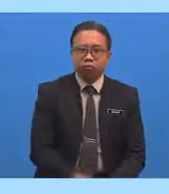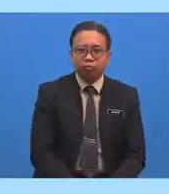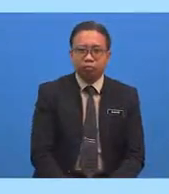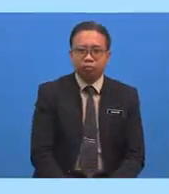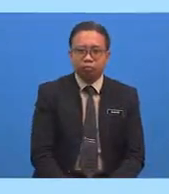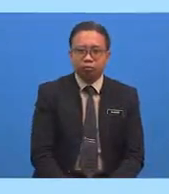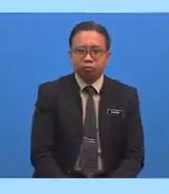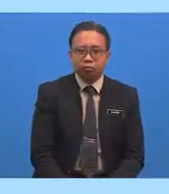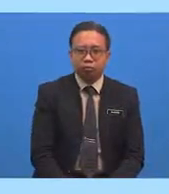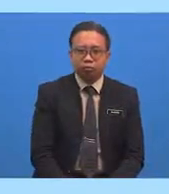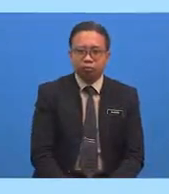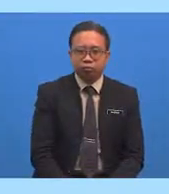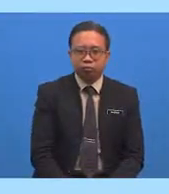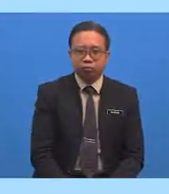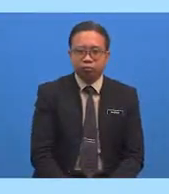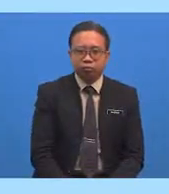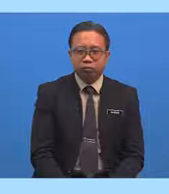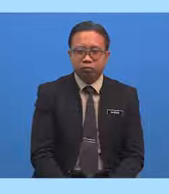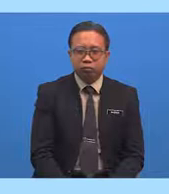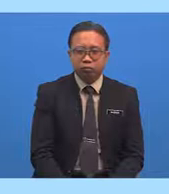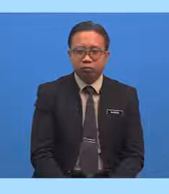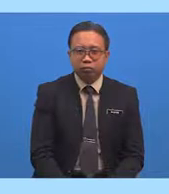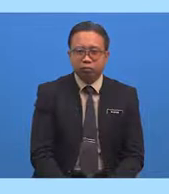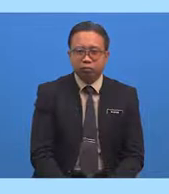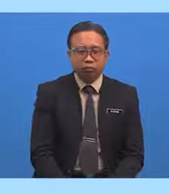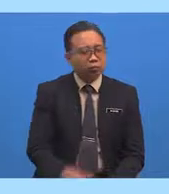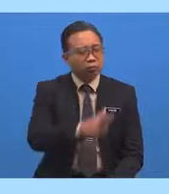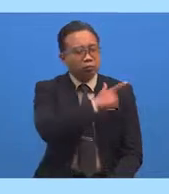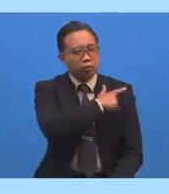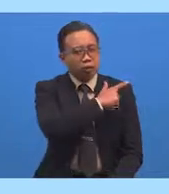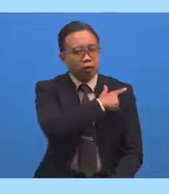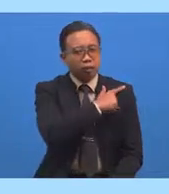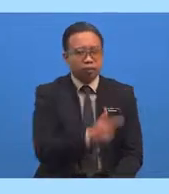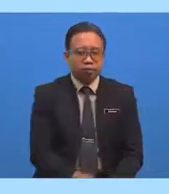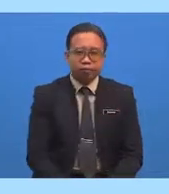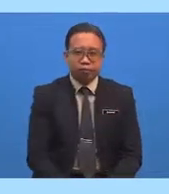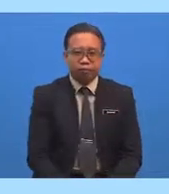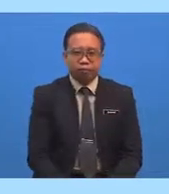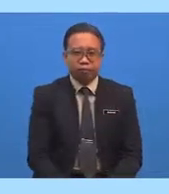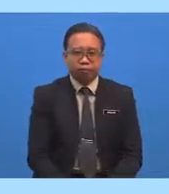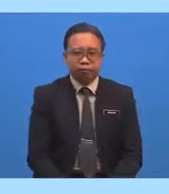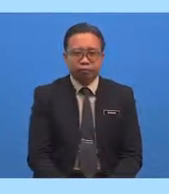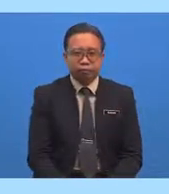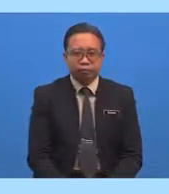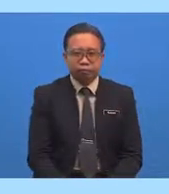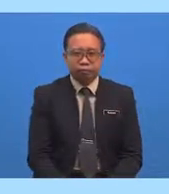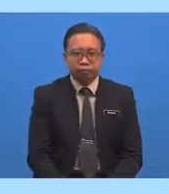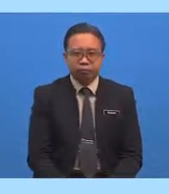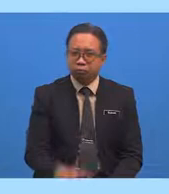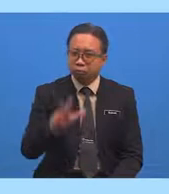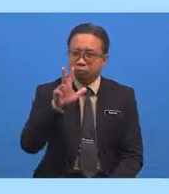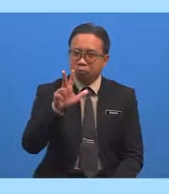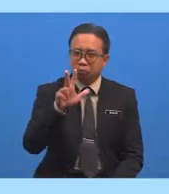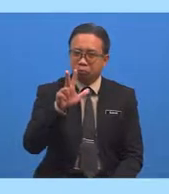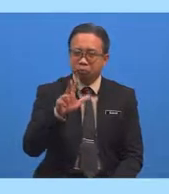Al-akaslu Yang bermaksud Malas Sifat negatif yang